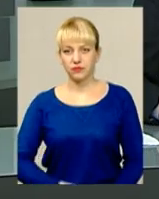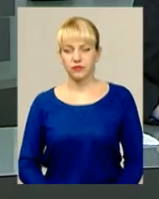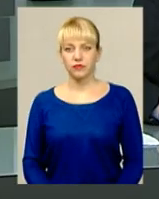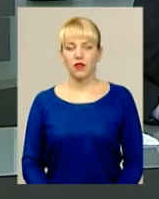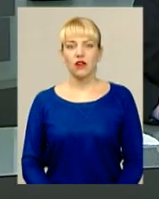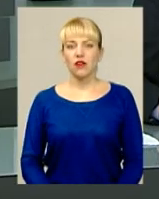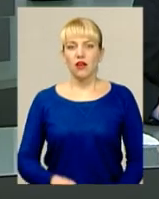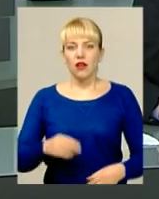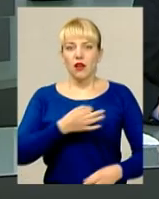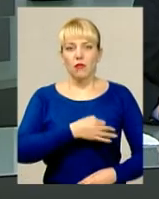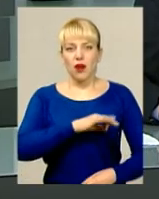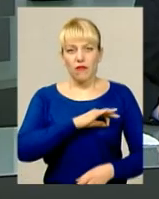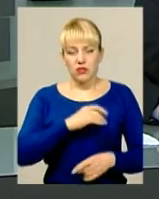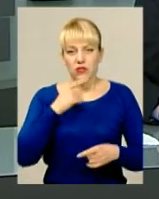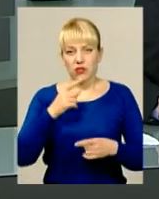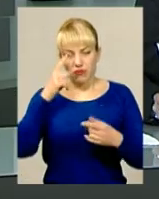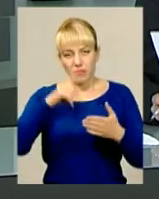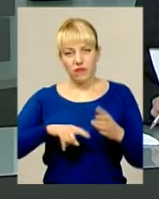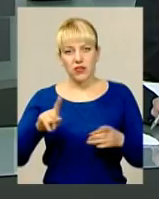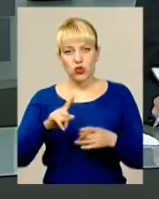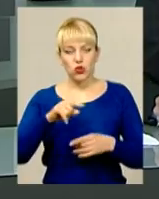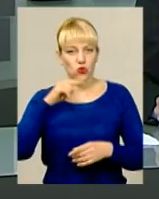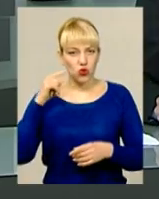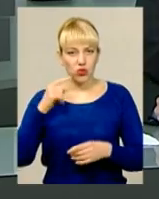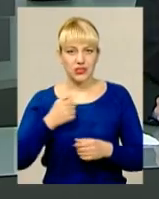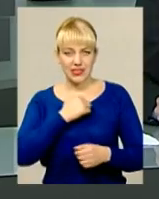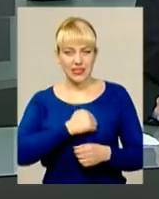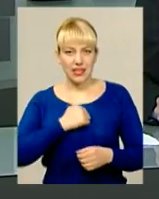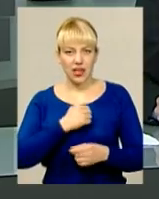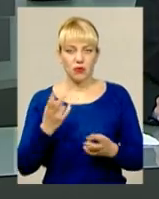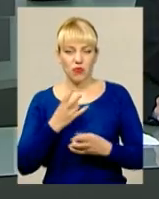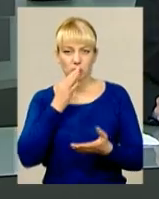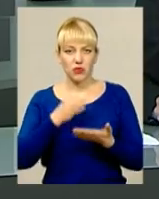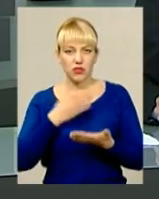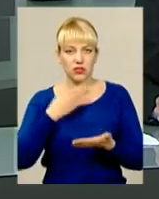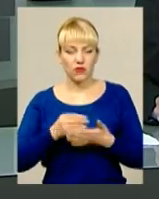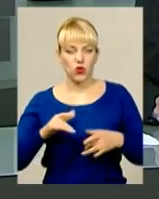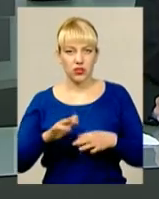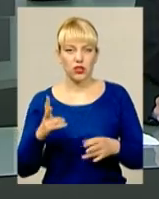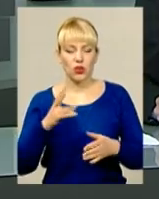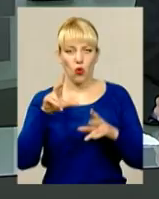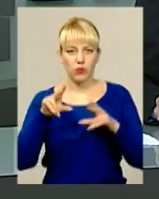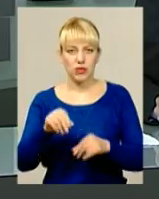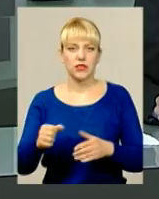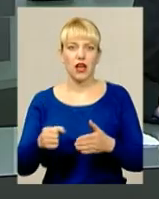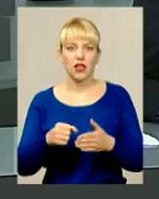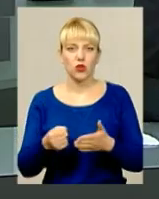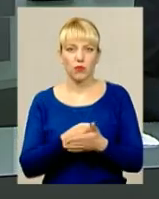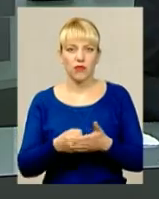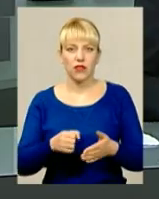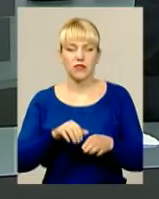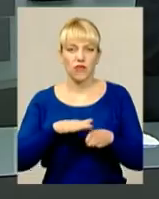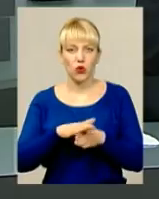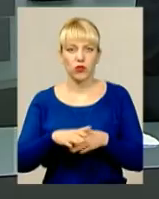Правозахисники впевнені, російський агресор має відповідати за свої дії, а тому обіцяють добиватися виконання таких судових